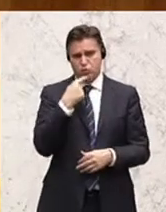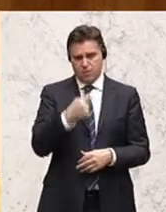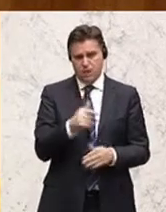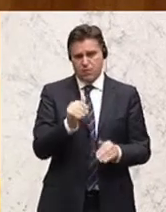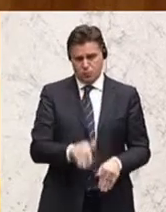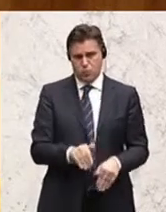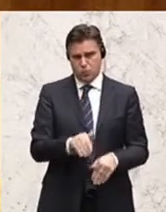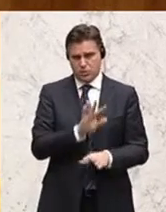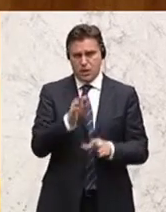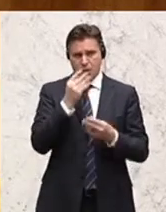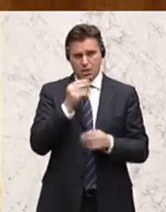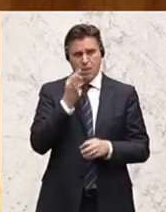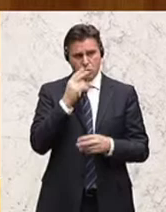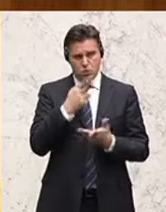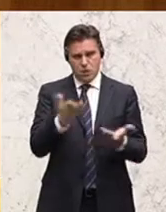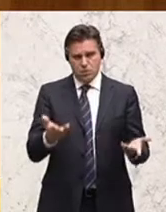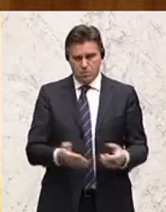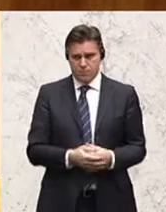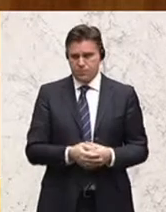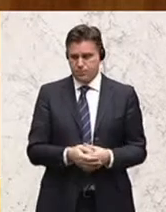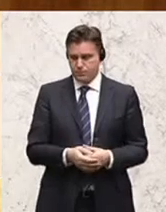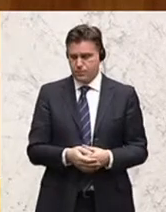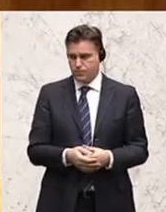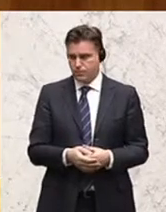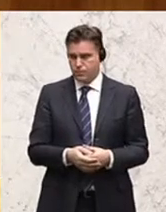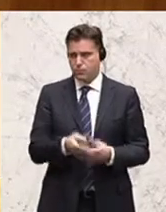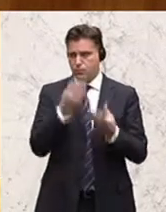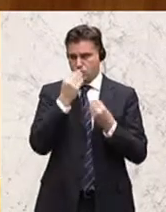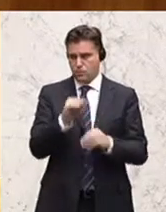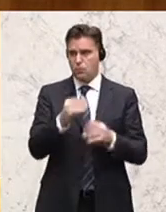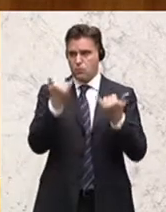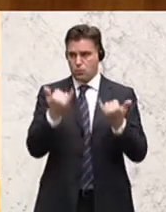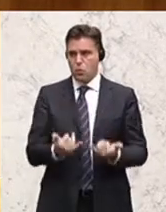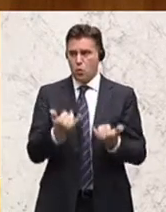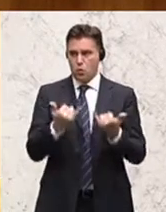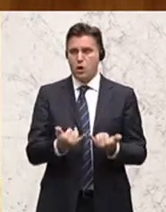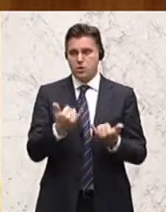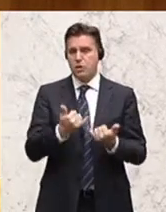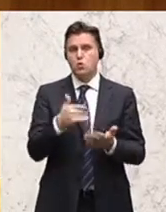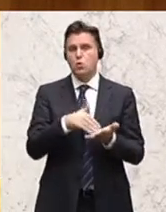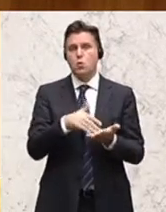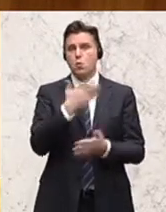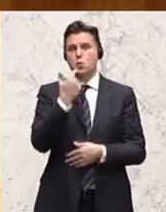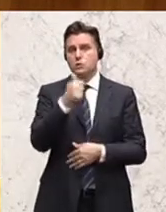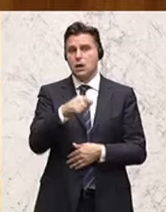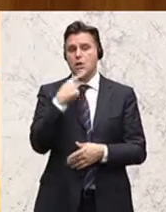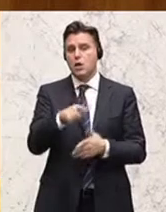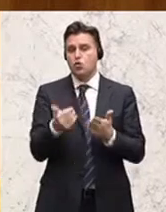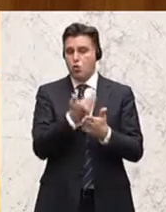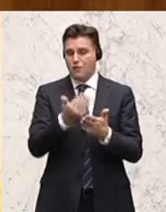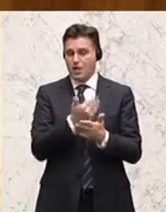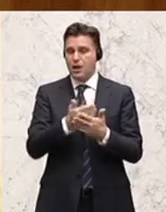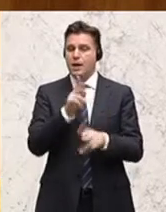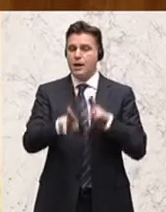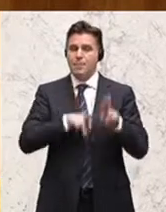geschätzte Damen und Herren. Ich möchte auch sagen, dass mit der heutigen Novelle, das ist jetzt gar nicht besprochen worden, dass mit der heutigen Novelle auch